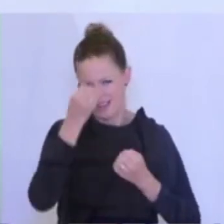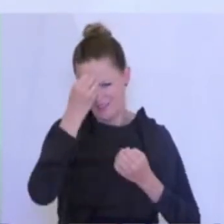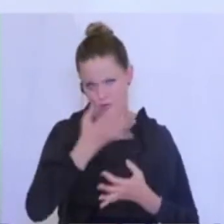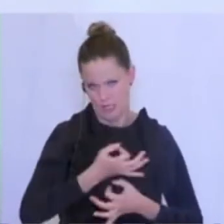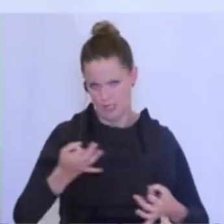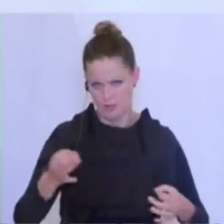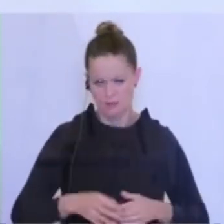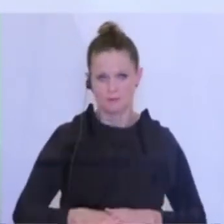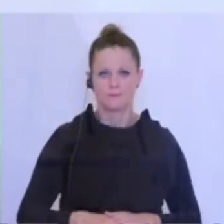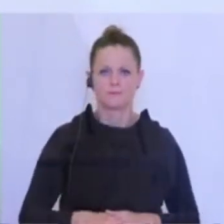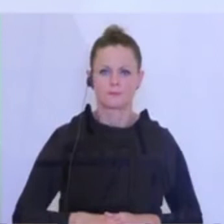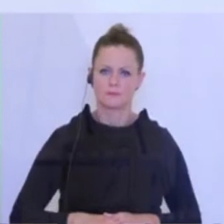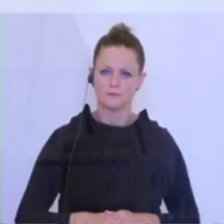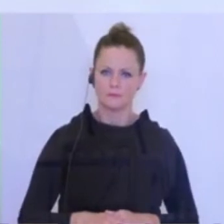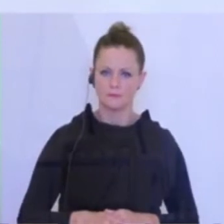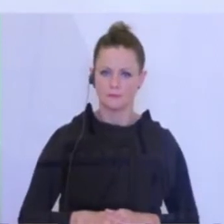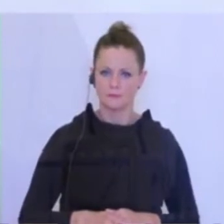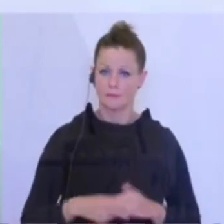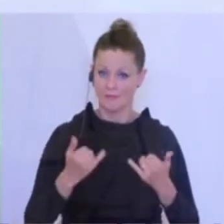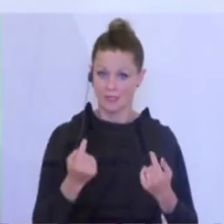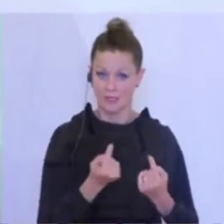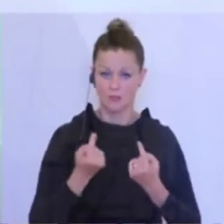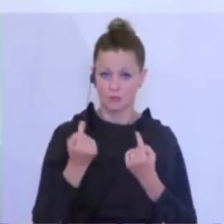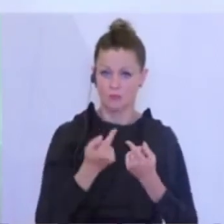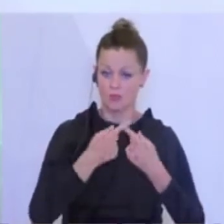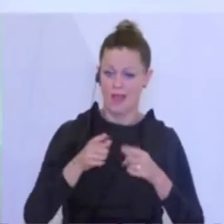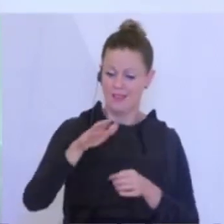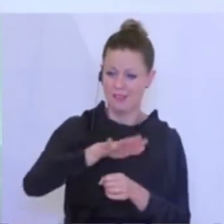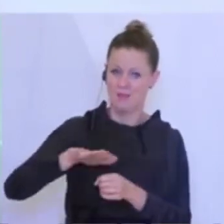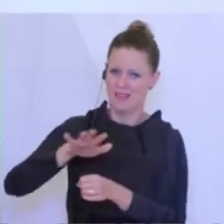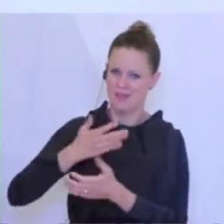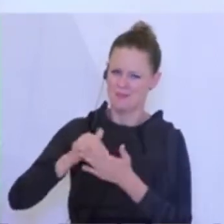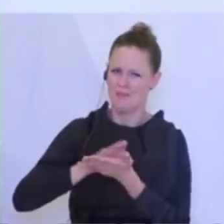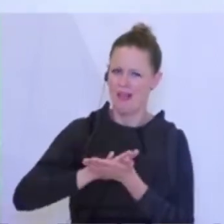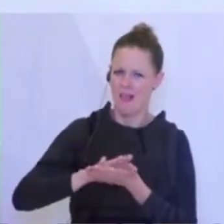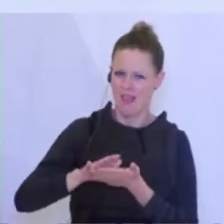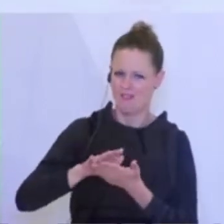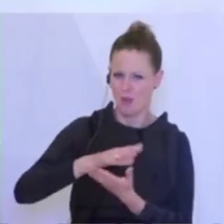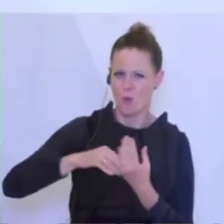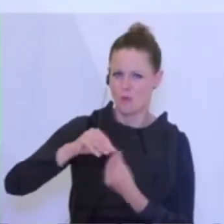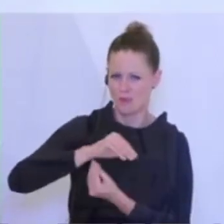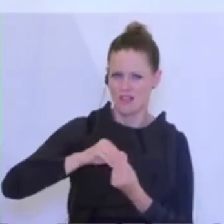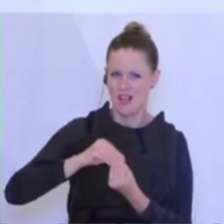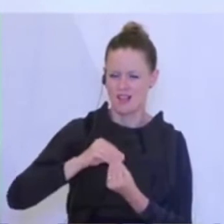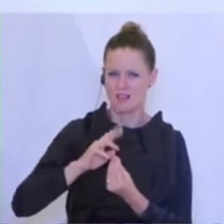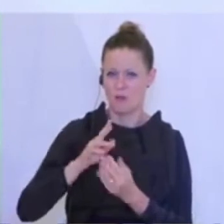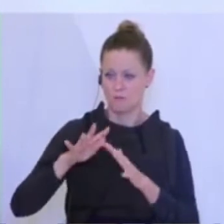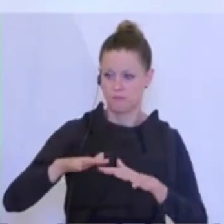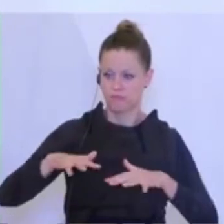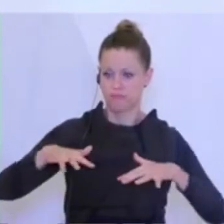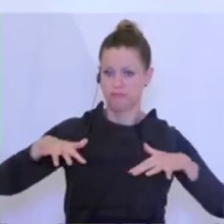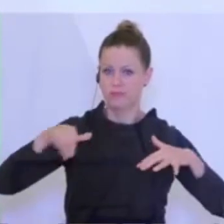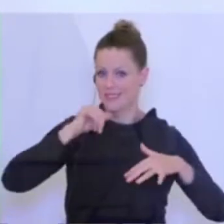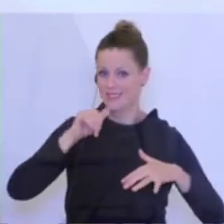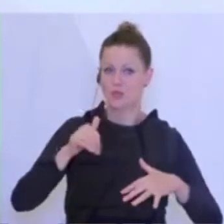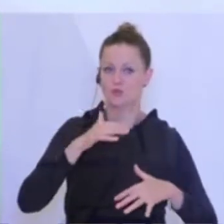Wir haben ja die Situation, dass wir in anderen Bereichen uns da leichter tun, weil es nicht ums Auditorium geht.